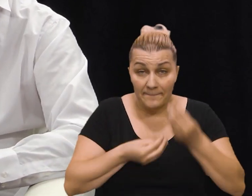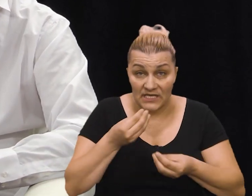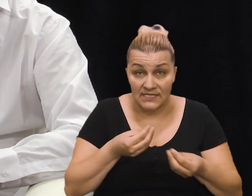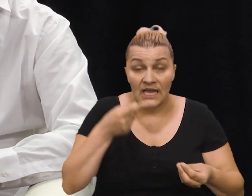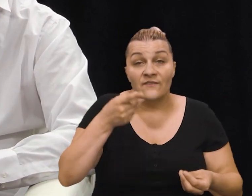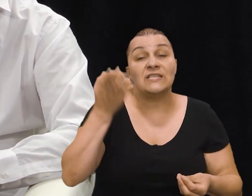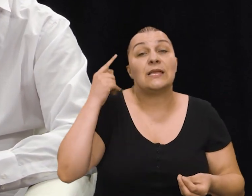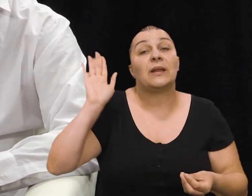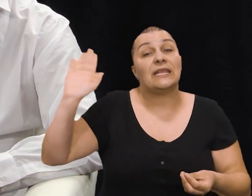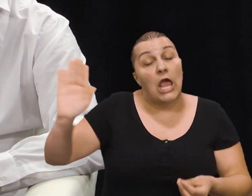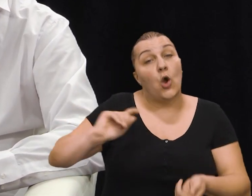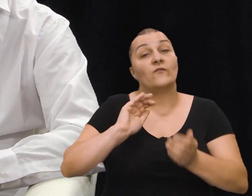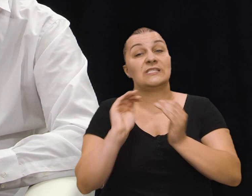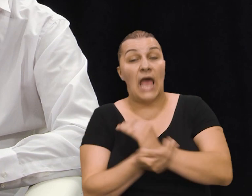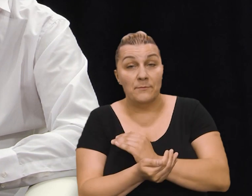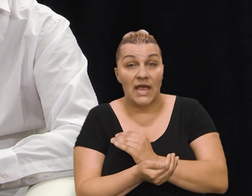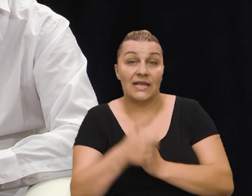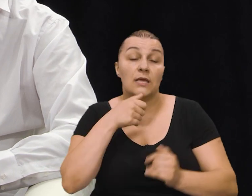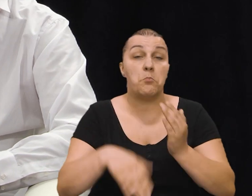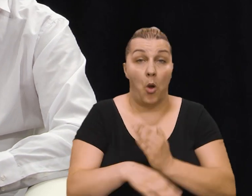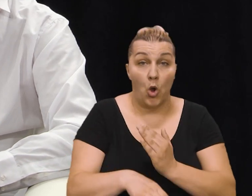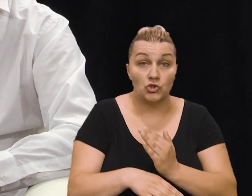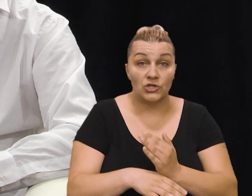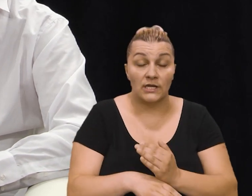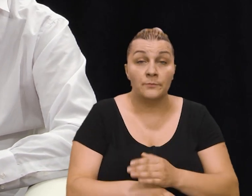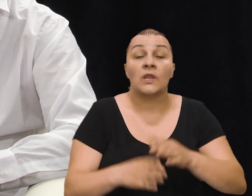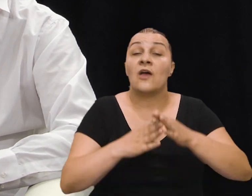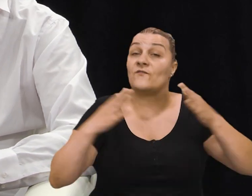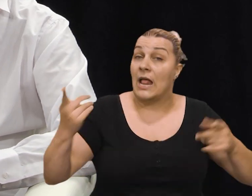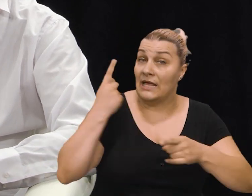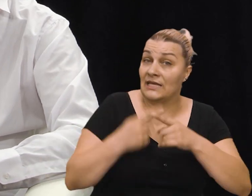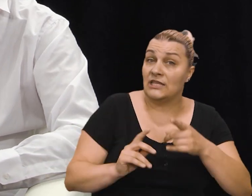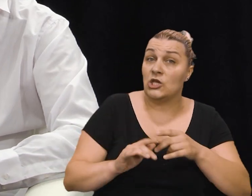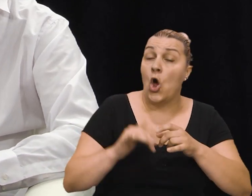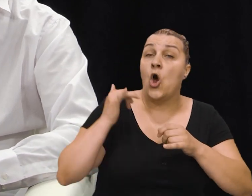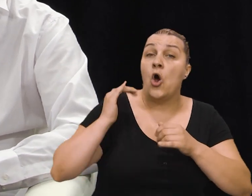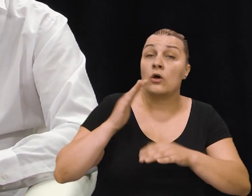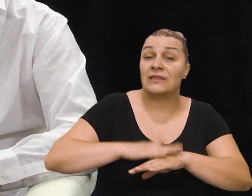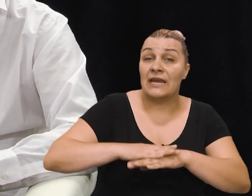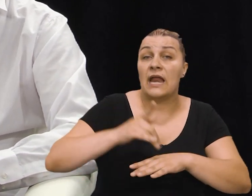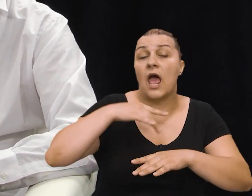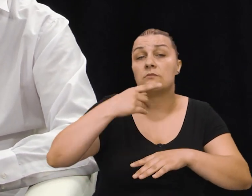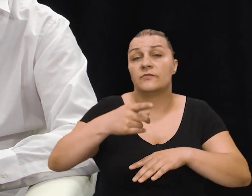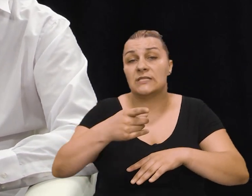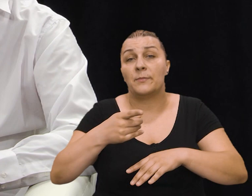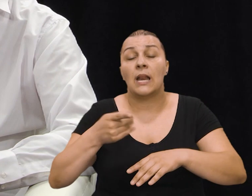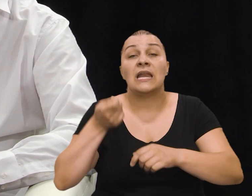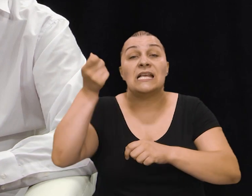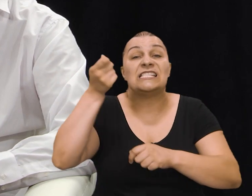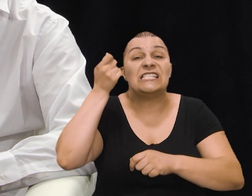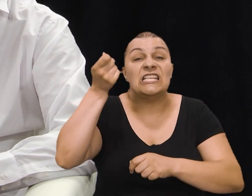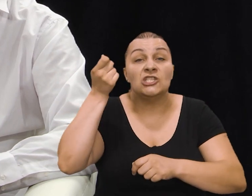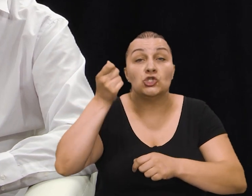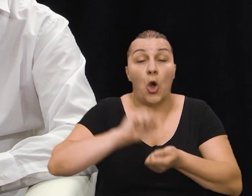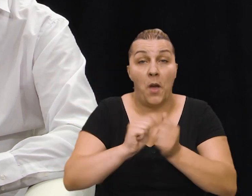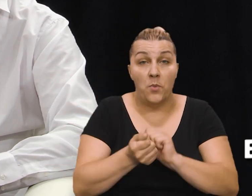emisije, vi ste bili njegov zamjenik, pomoćnik. Veliki dio terena, već sa dijelom i odgovorili, ste je proveli na